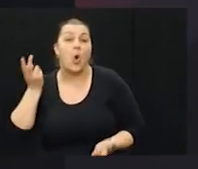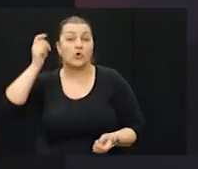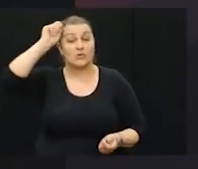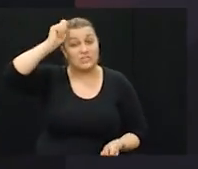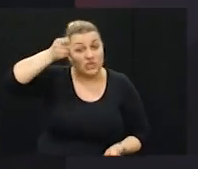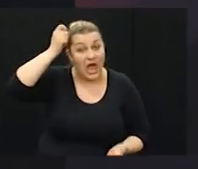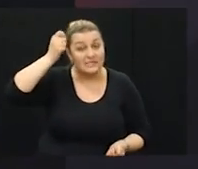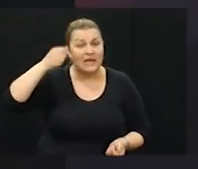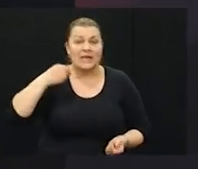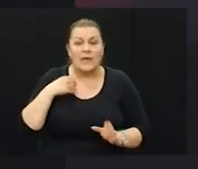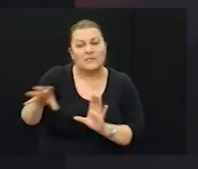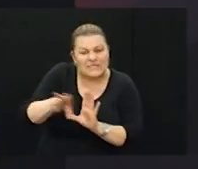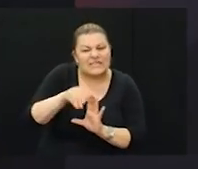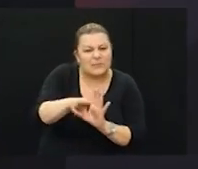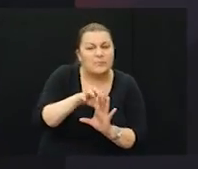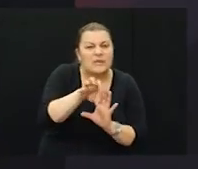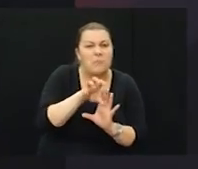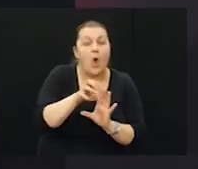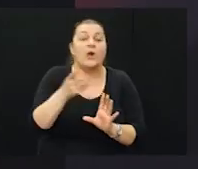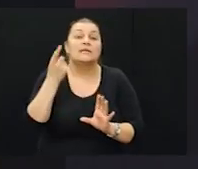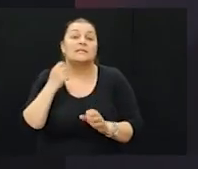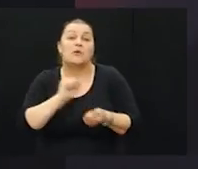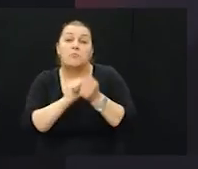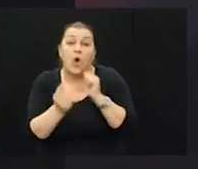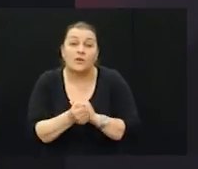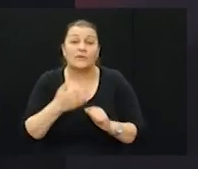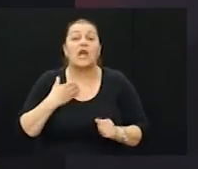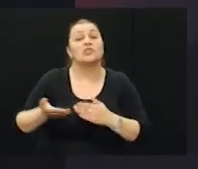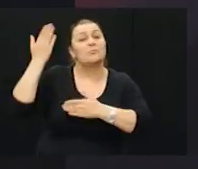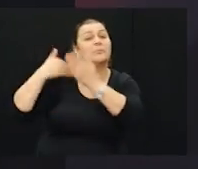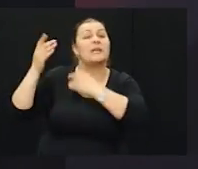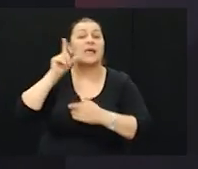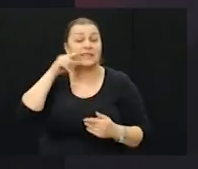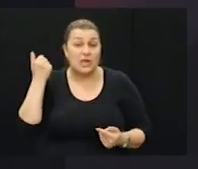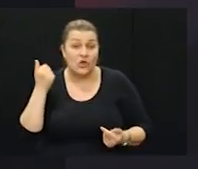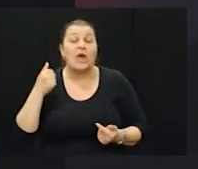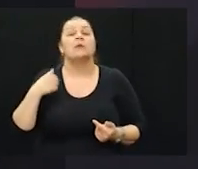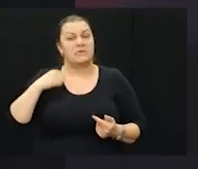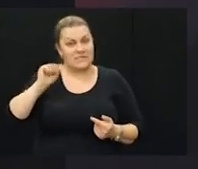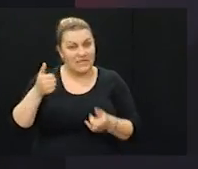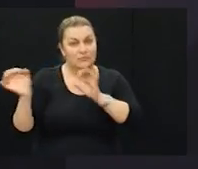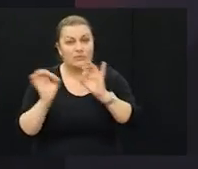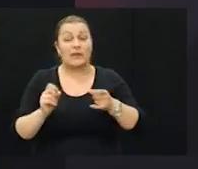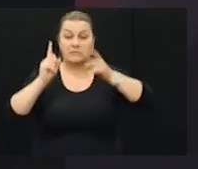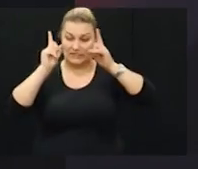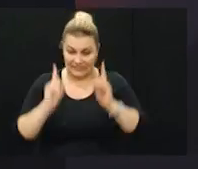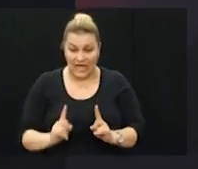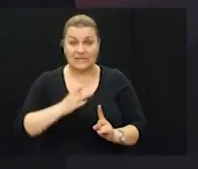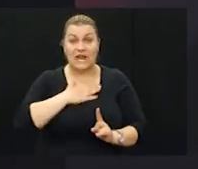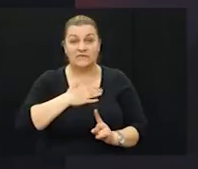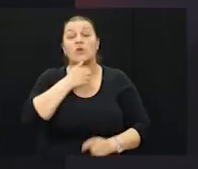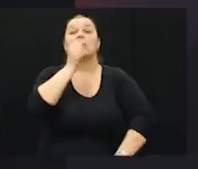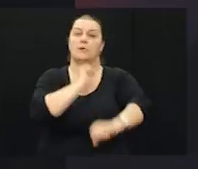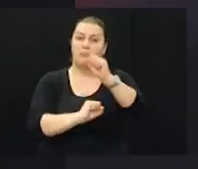dostojanstvo koje crpimo iz bitaka naših pradjadova. Pradjadova i da smo bili spremni stati na svoje i